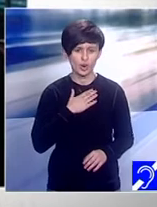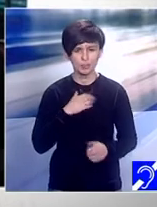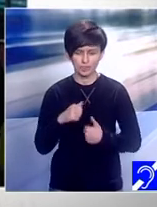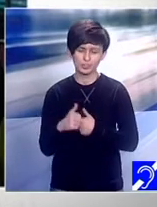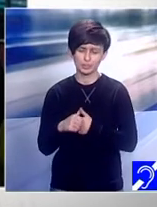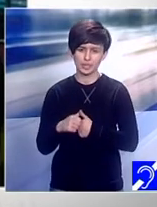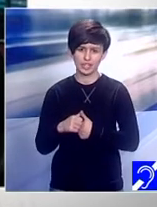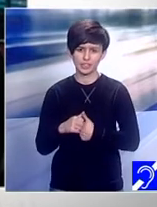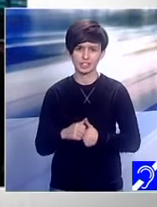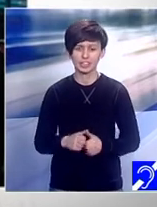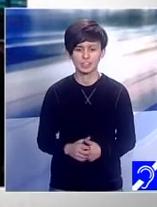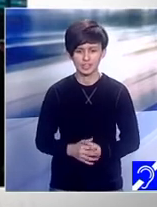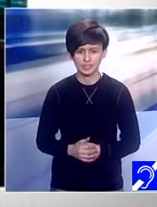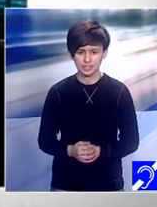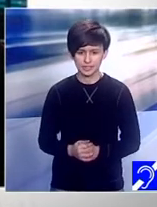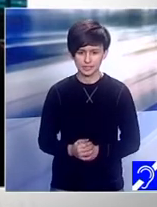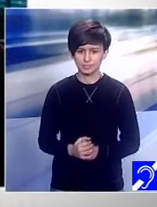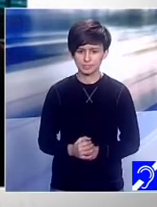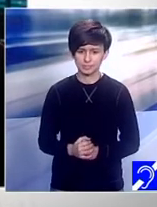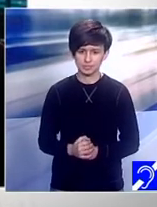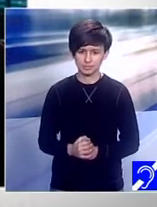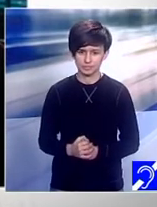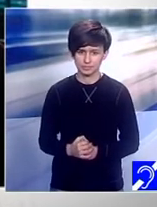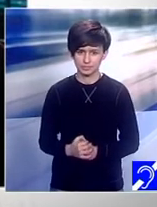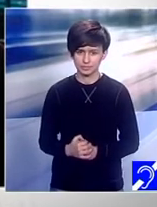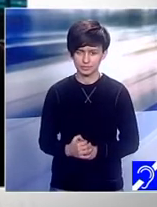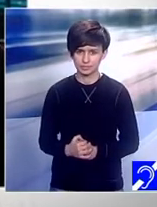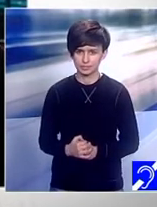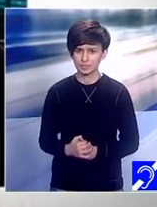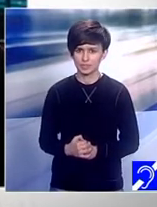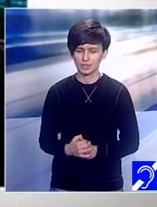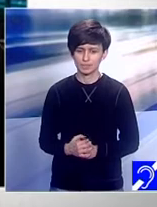dragul casei nu? Da! cu unul Laurențu, Călin